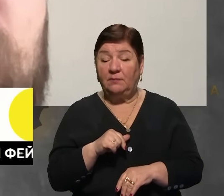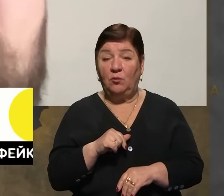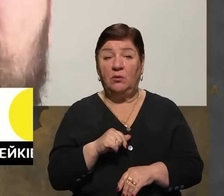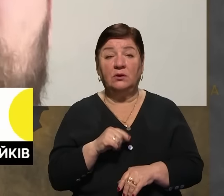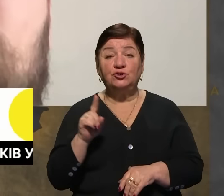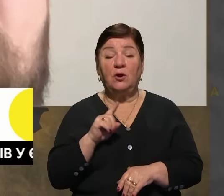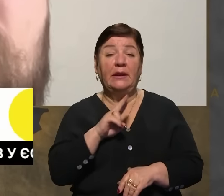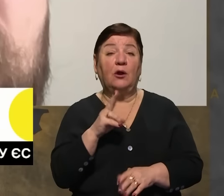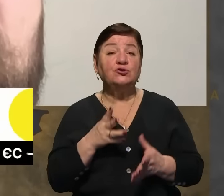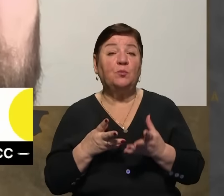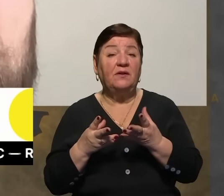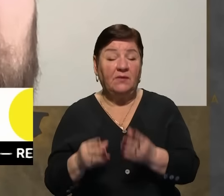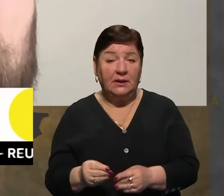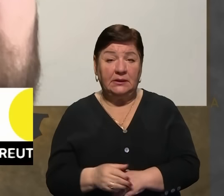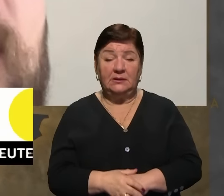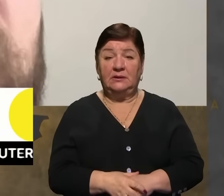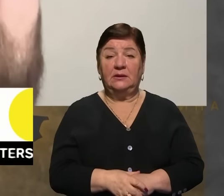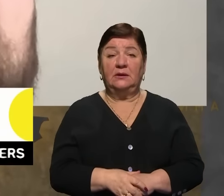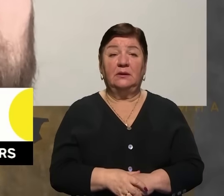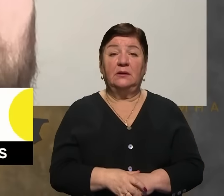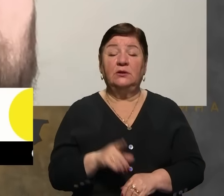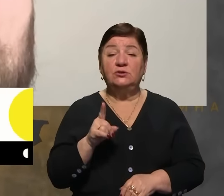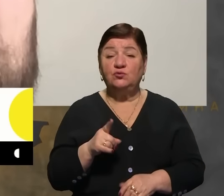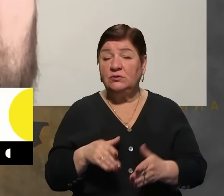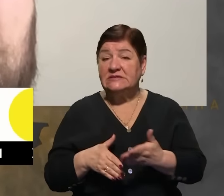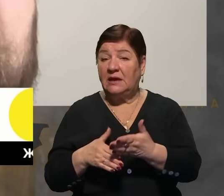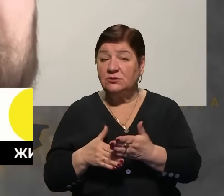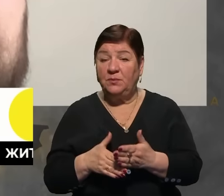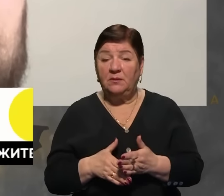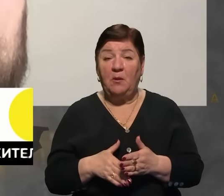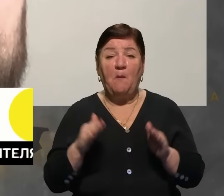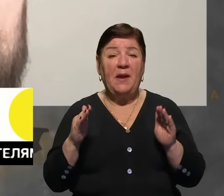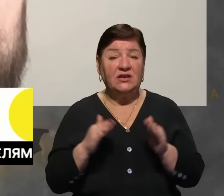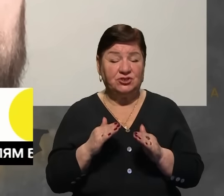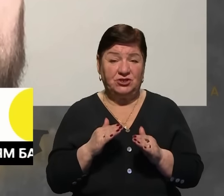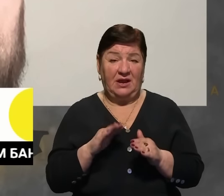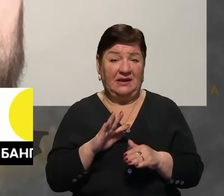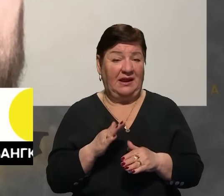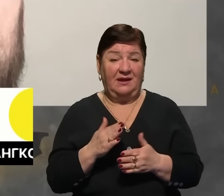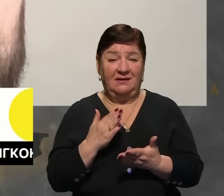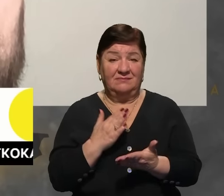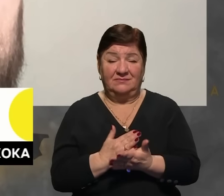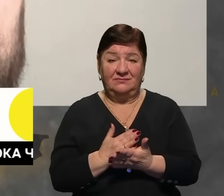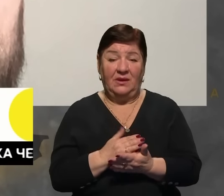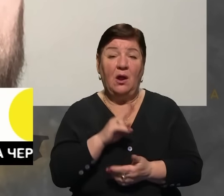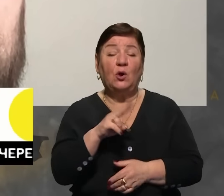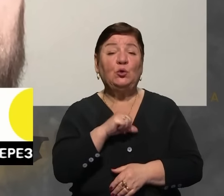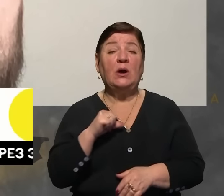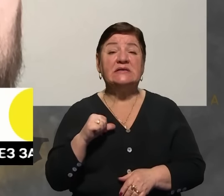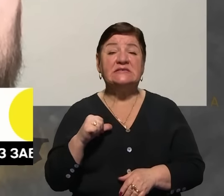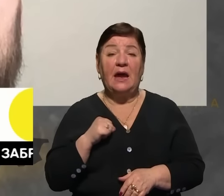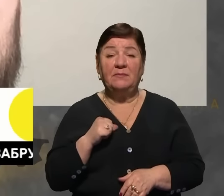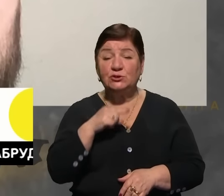що це якось впливає, тому що сили засобів менше не стає. Пан Олександр, скажи, будь ласка, а хто саме